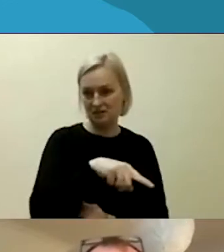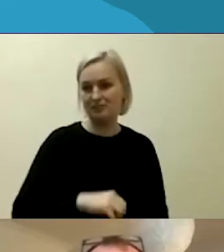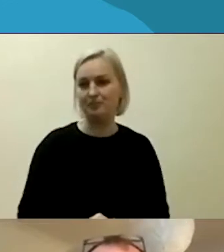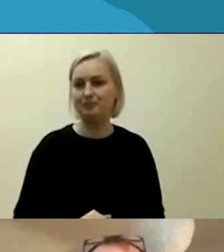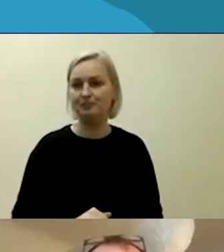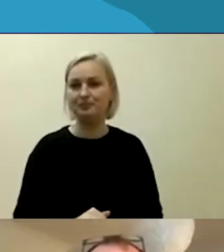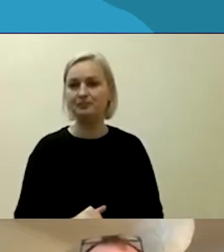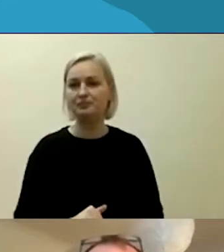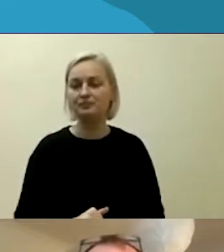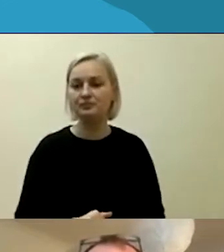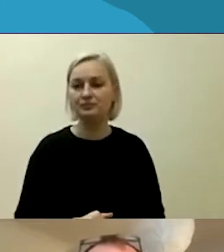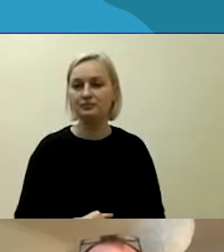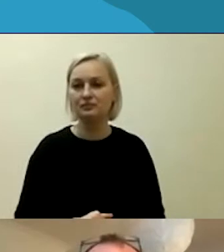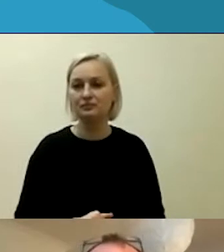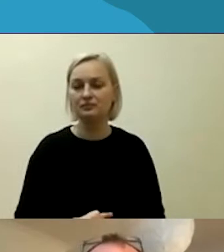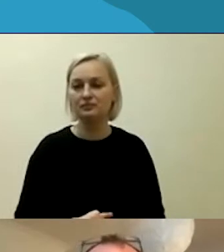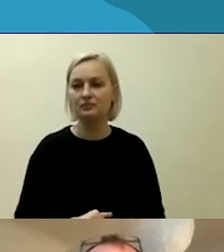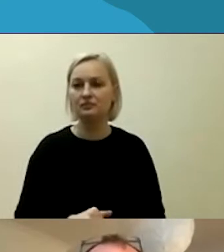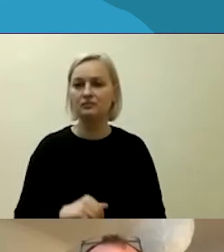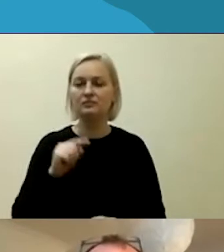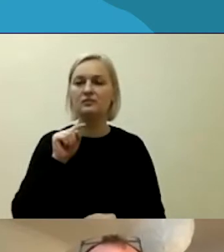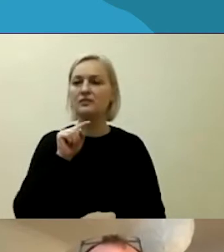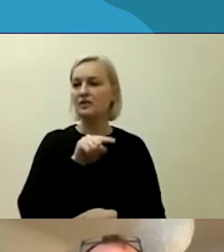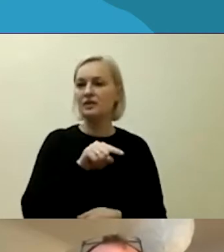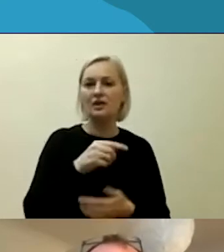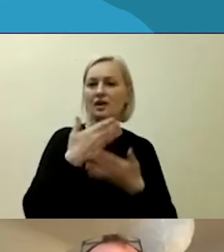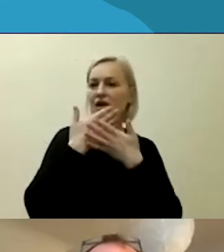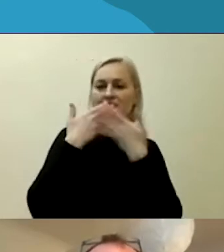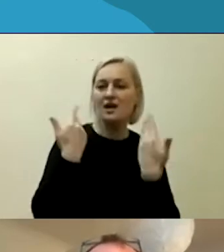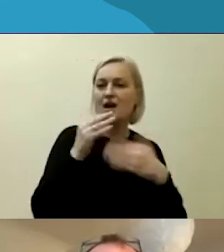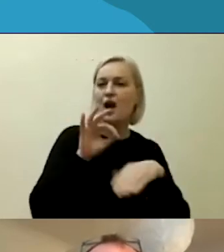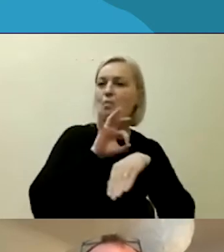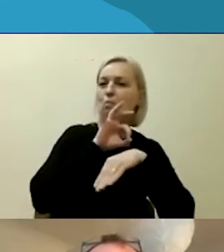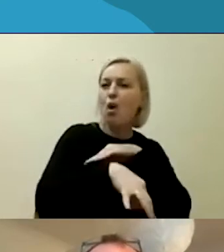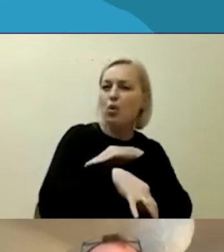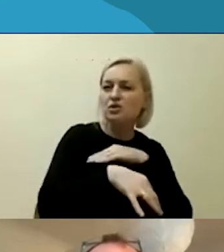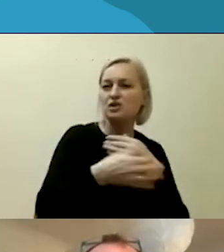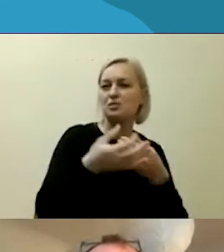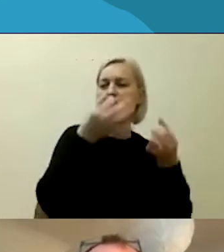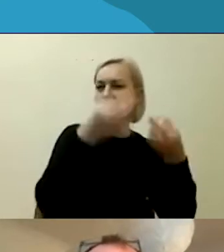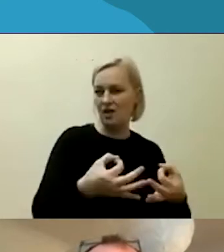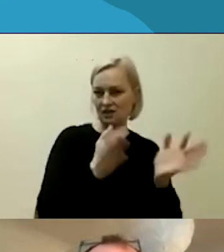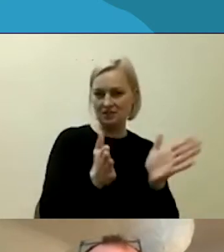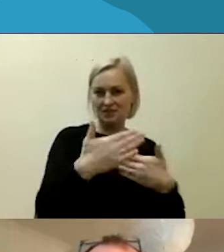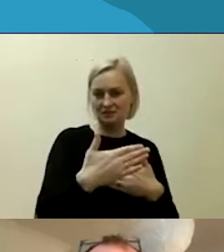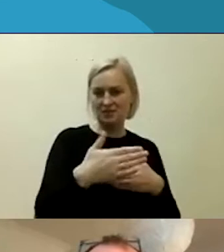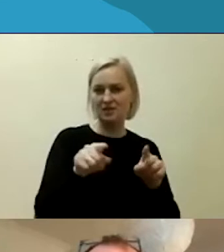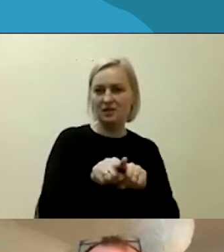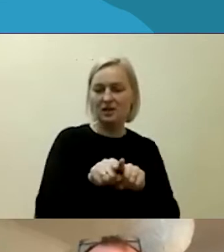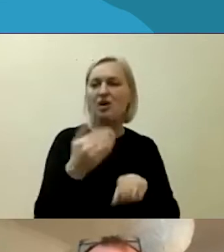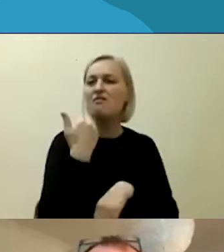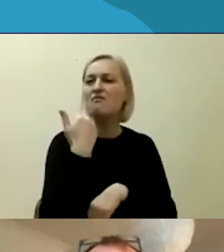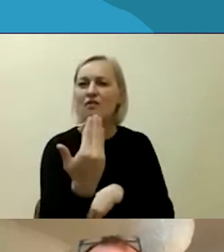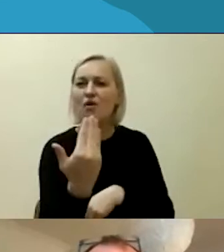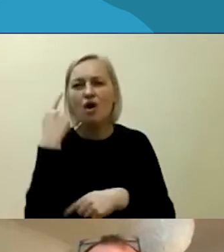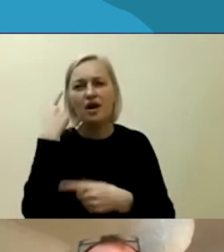Tai nėra paudžiamosios teisės sistema, skirta surinkti informacijai